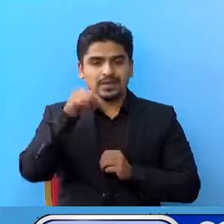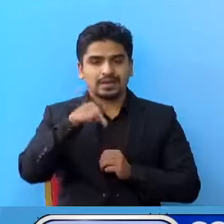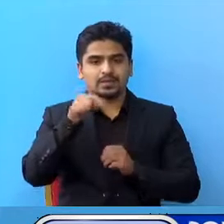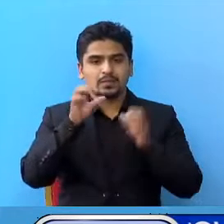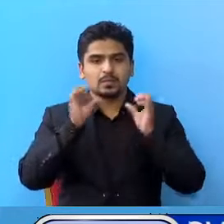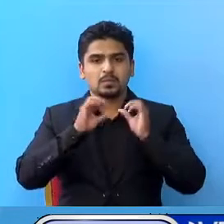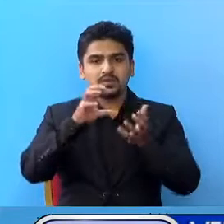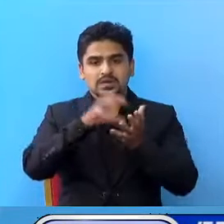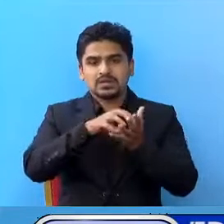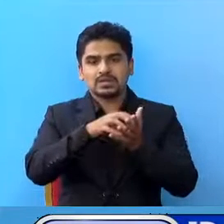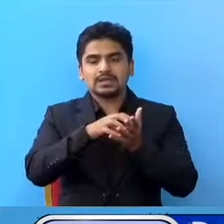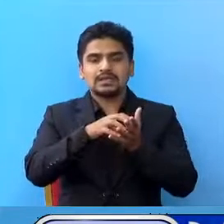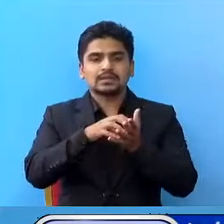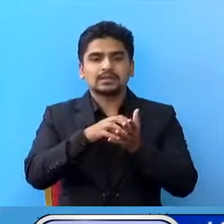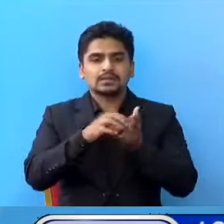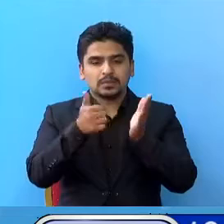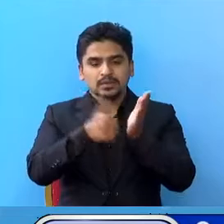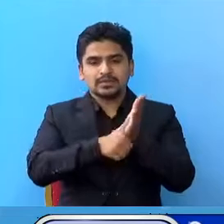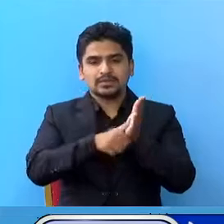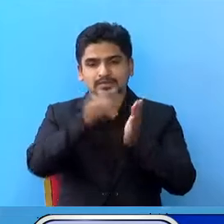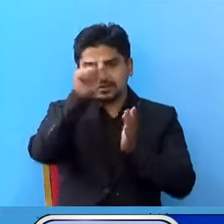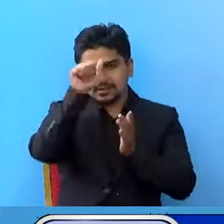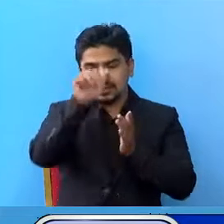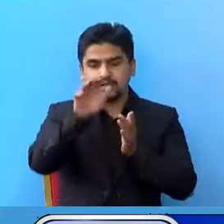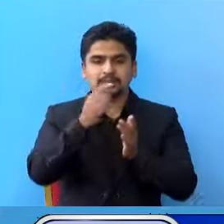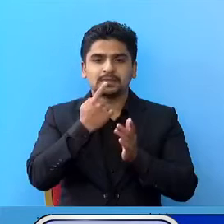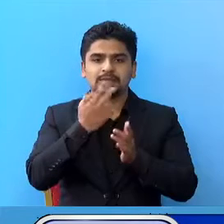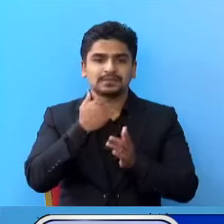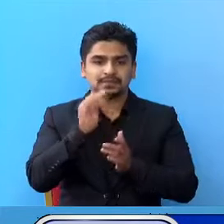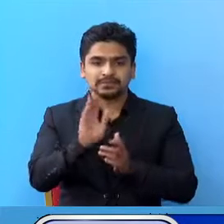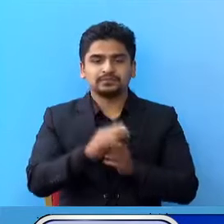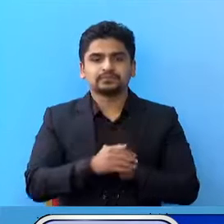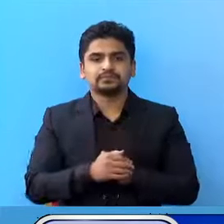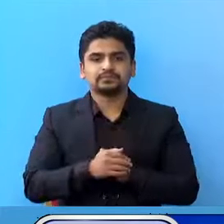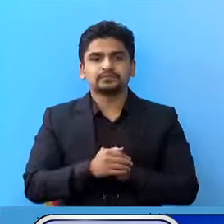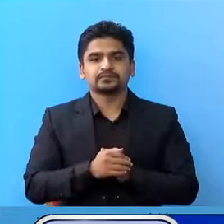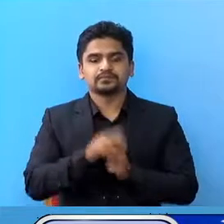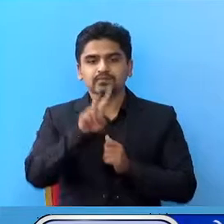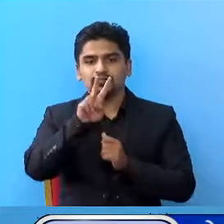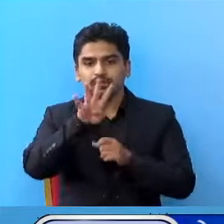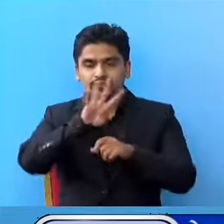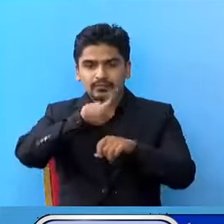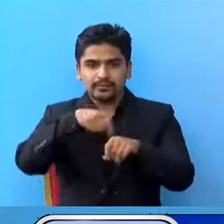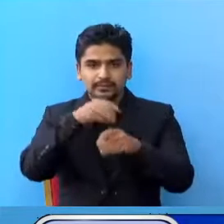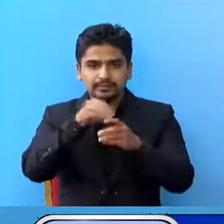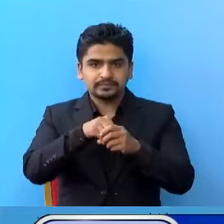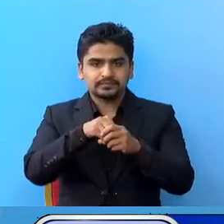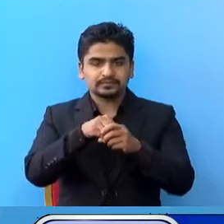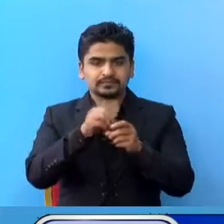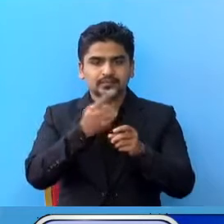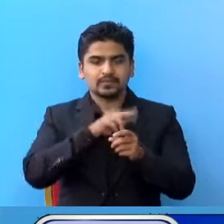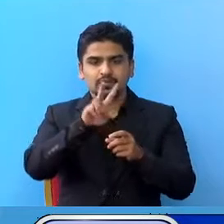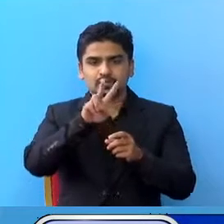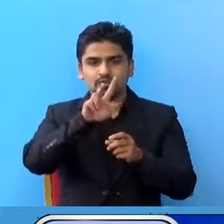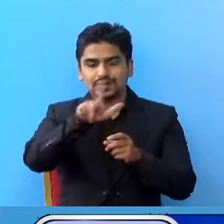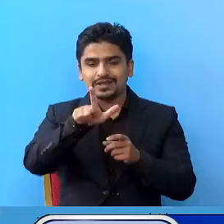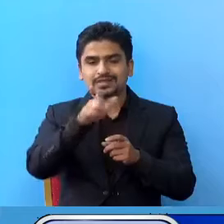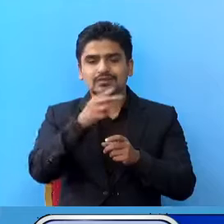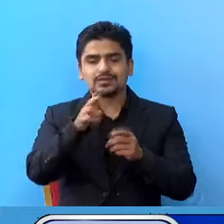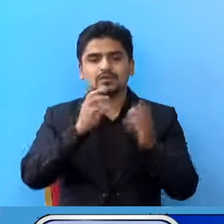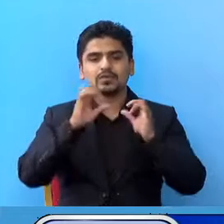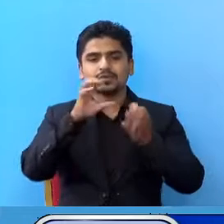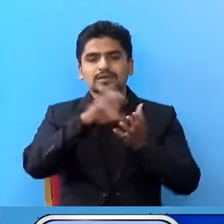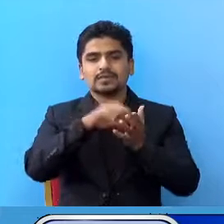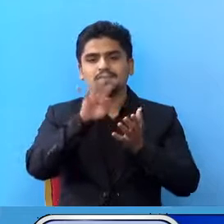परियुक साला को परिच्छर बिवरान तिरलाख्छू, बिगत 24 गंटा मां हमरो 27 परियुक साला